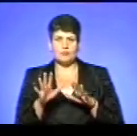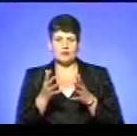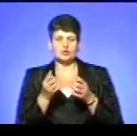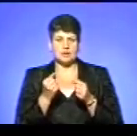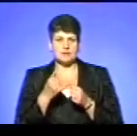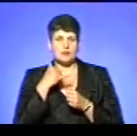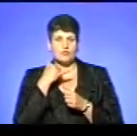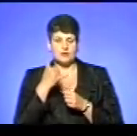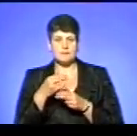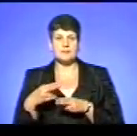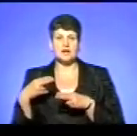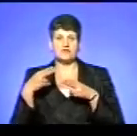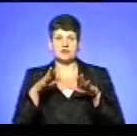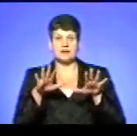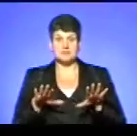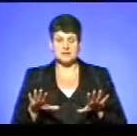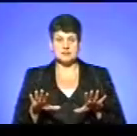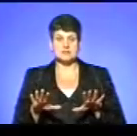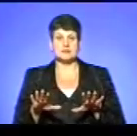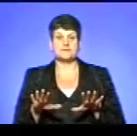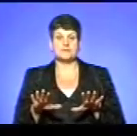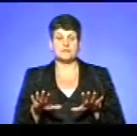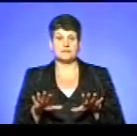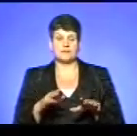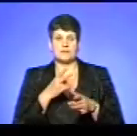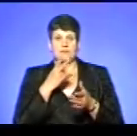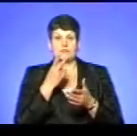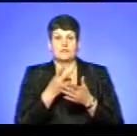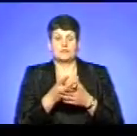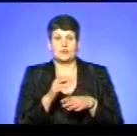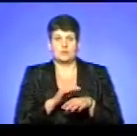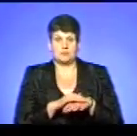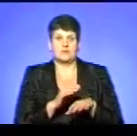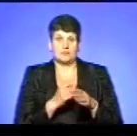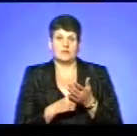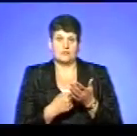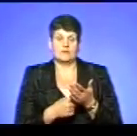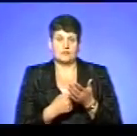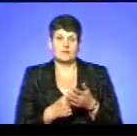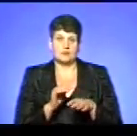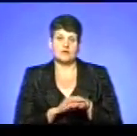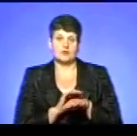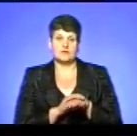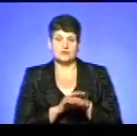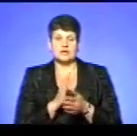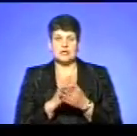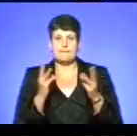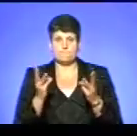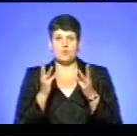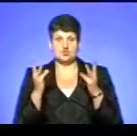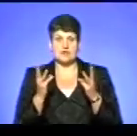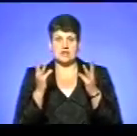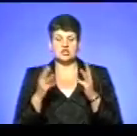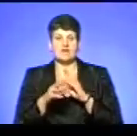повідомлення. Прибувши до місця виклику, застали і підтвердили, що це дійсно є пожежа,